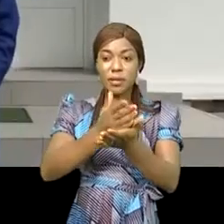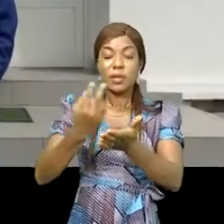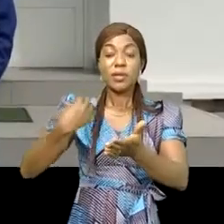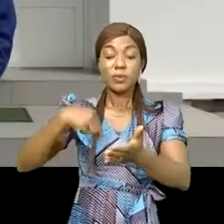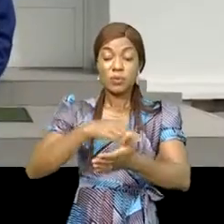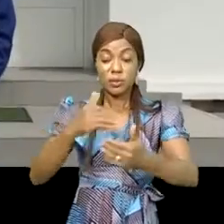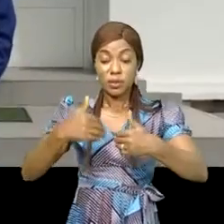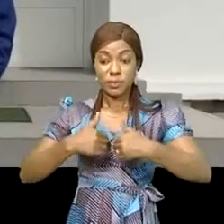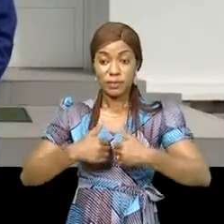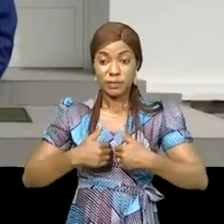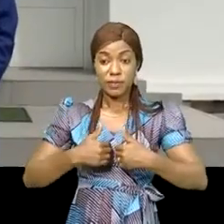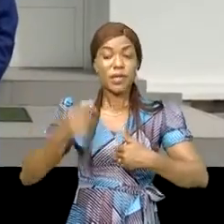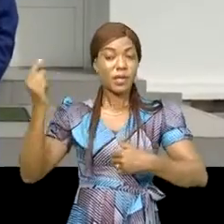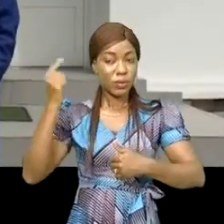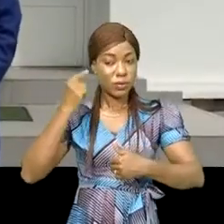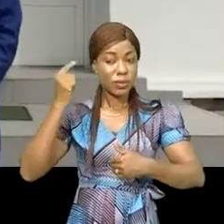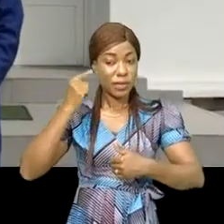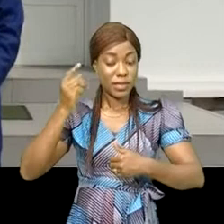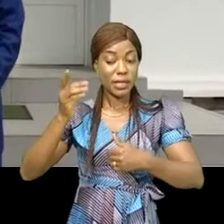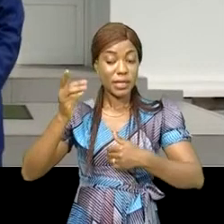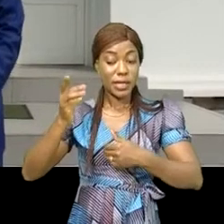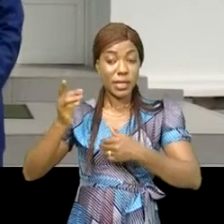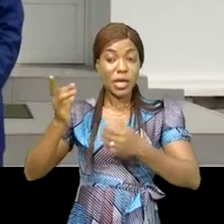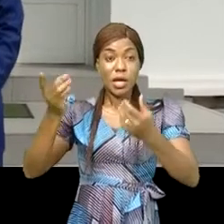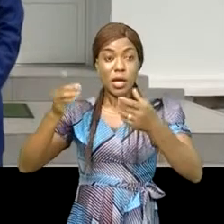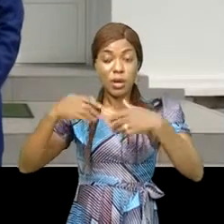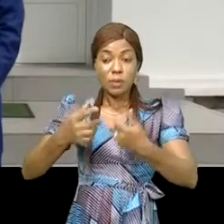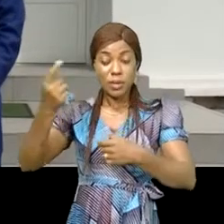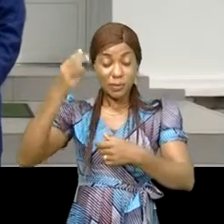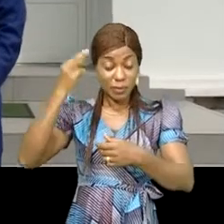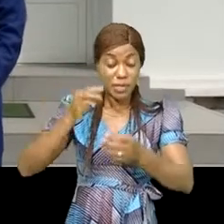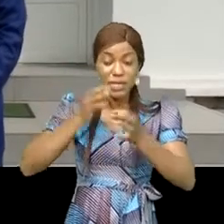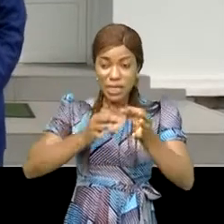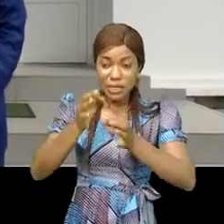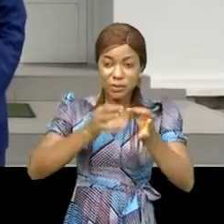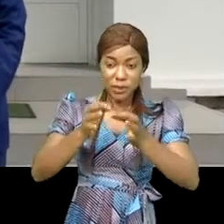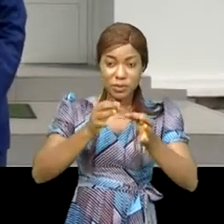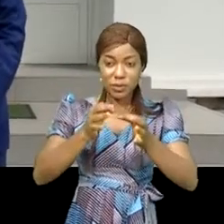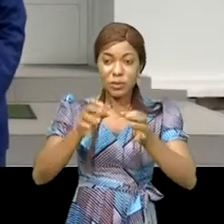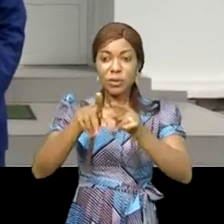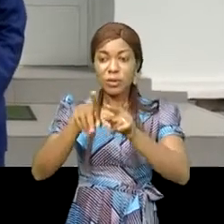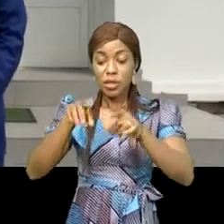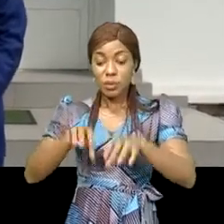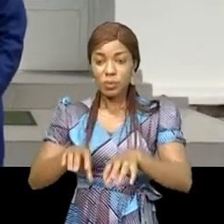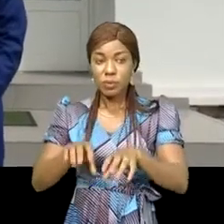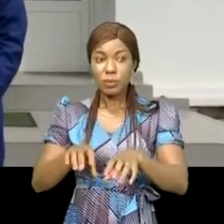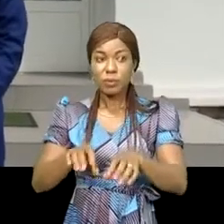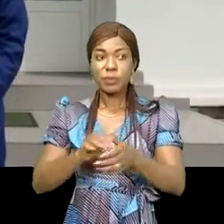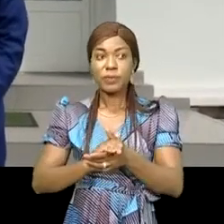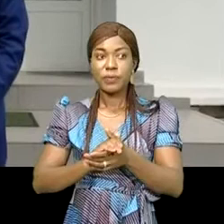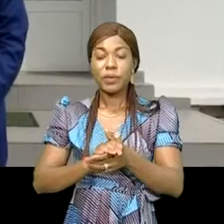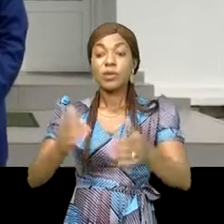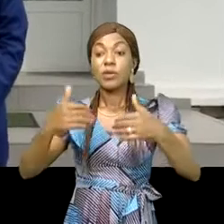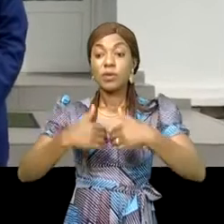écouté les orientations de son excellence Monsieur le Premier ministre sur les priorités de la RDC et nous